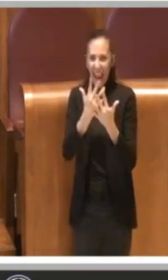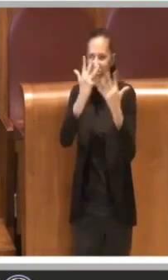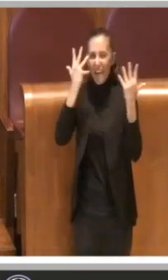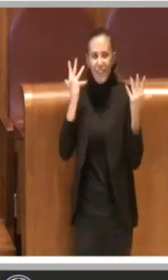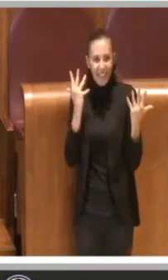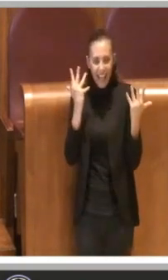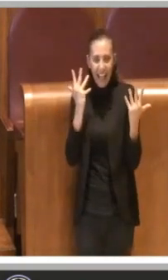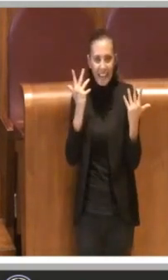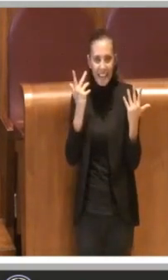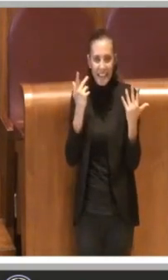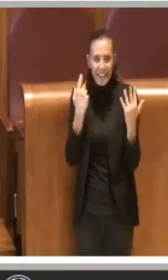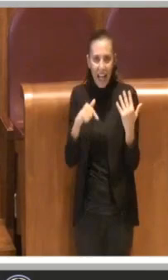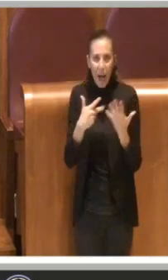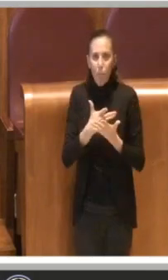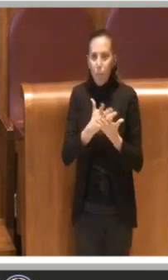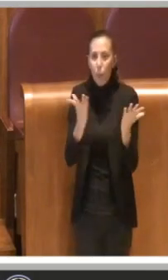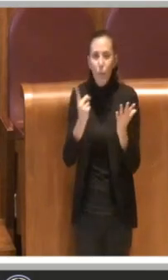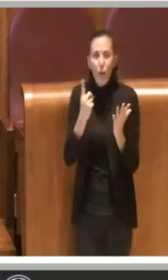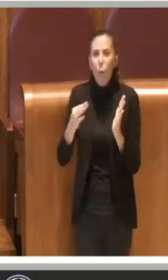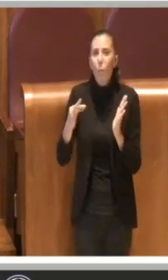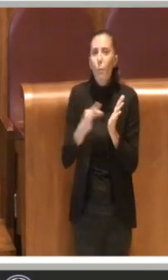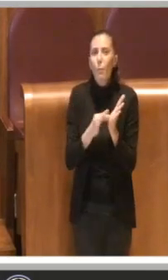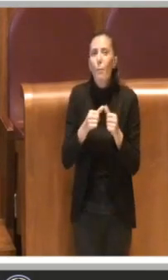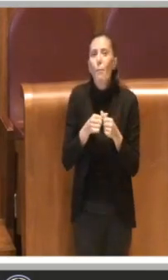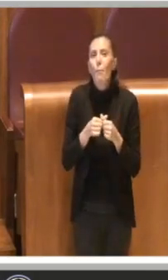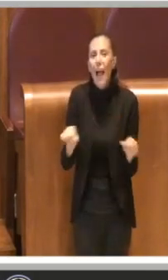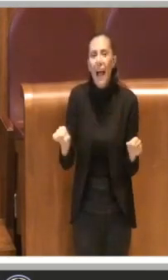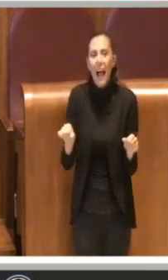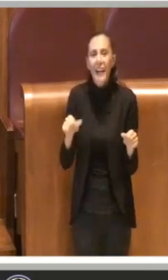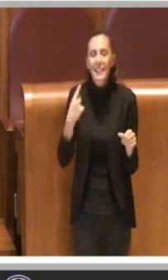gardini del Movimento 5 Stelle.